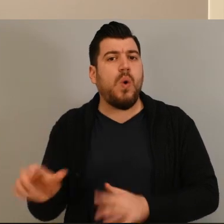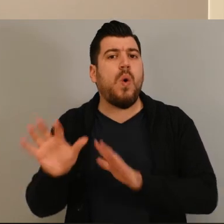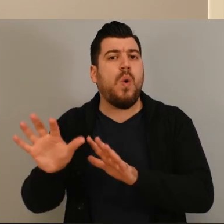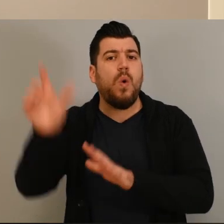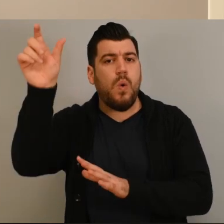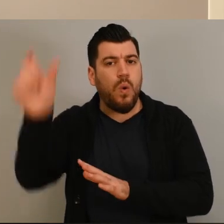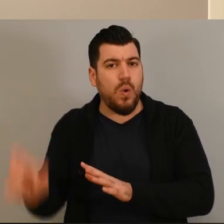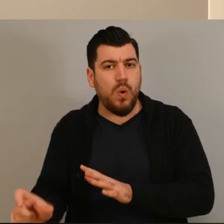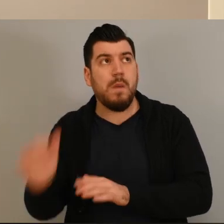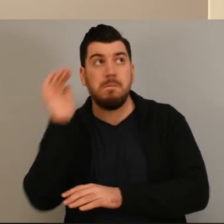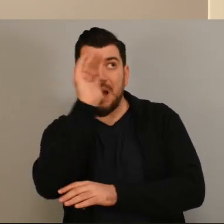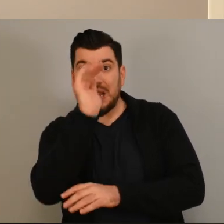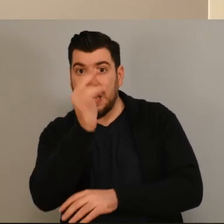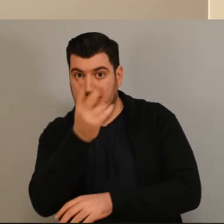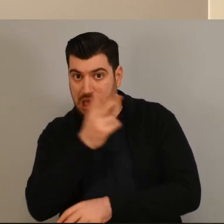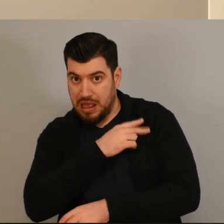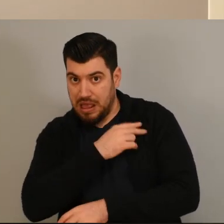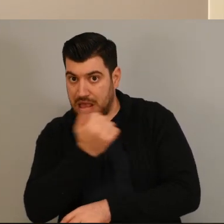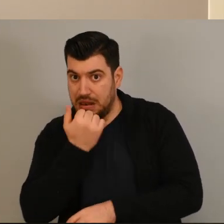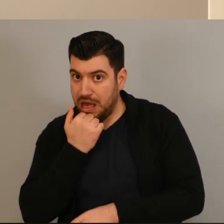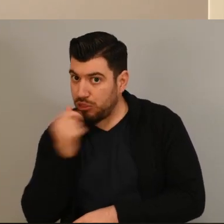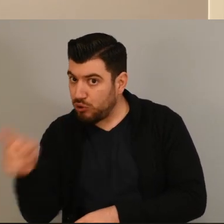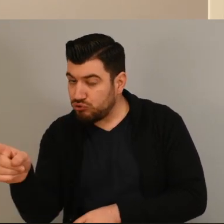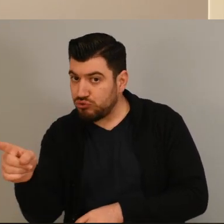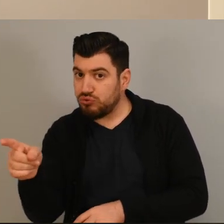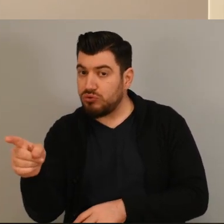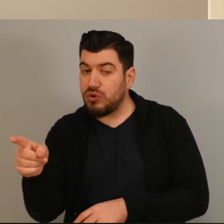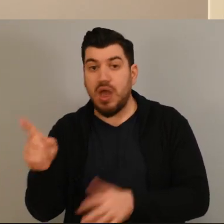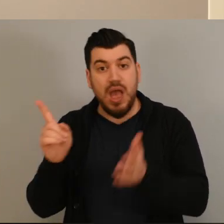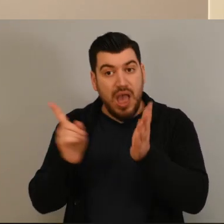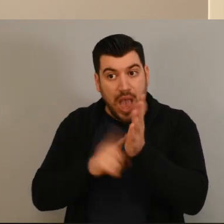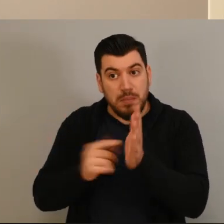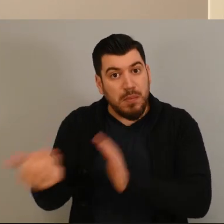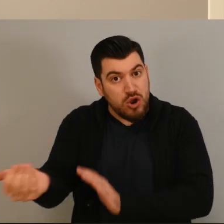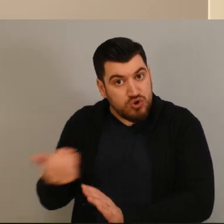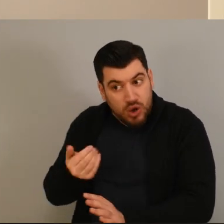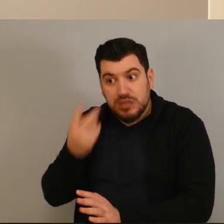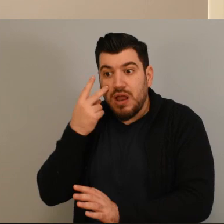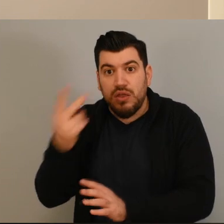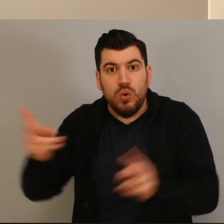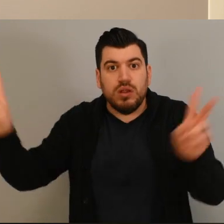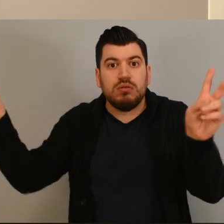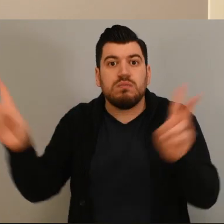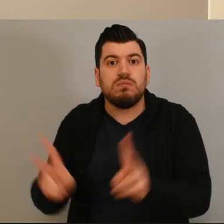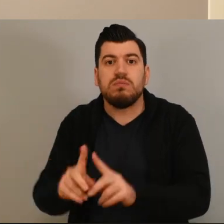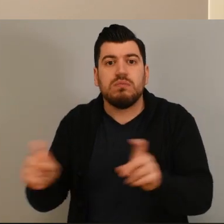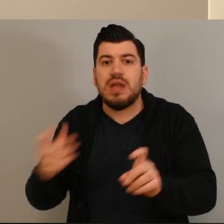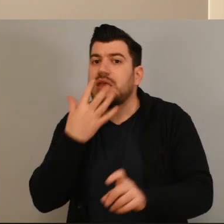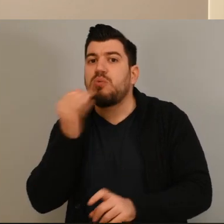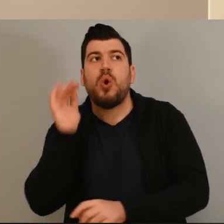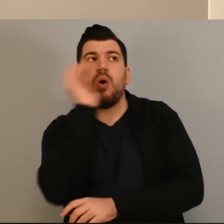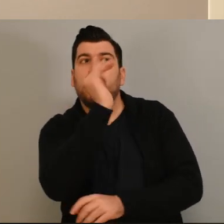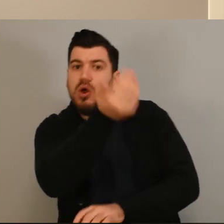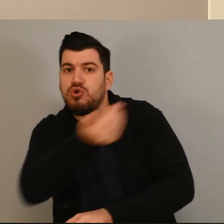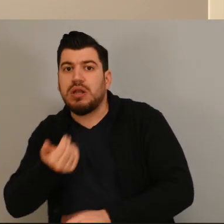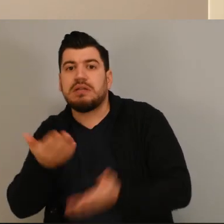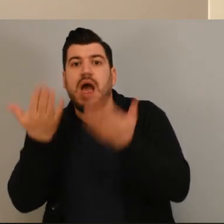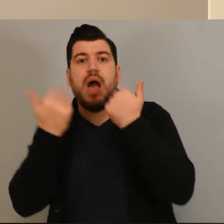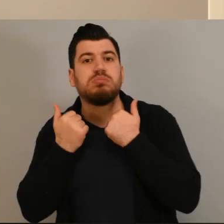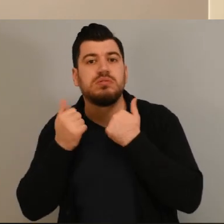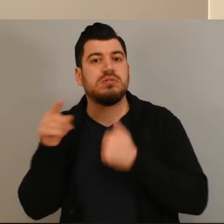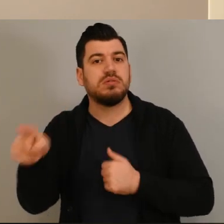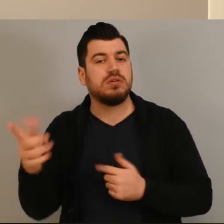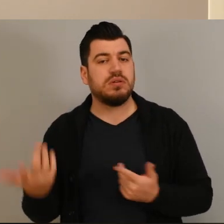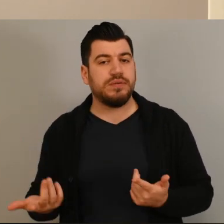Ποιος δεν έκανε καλό προγραμματισμό. Ποιος δεν πρόλαβε το πρόβλημα έγκαιρα βλέποντας ότι τελειώνουν κάποια υλικά να